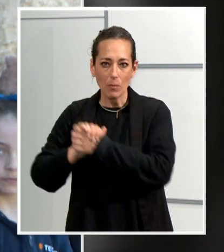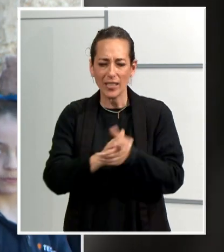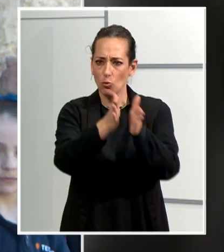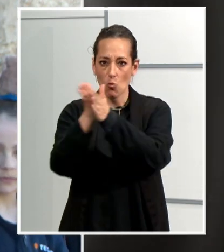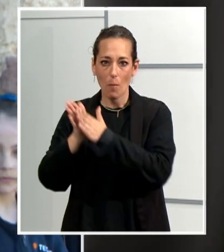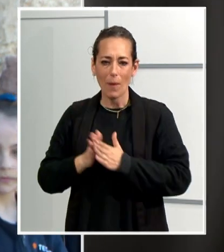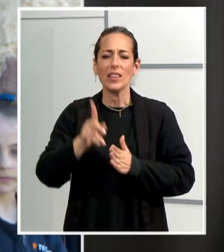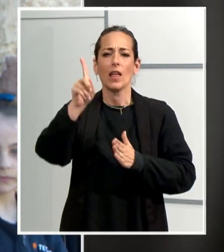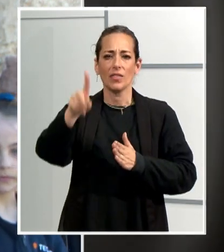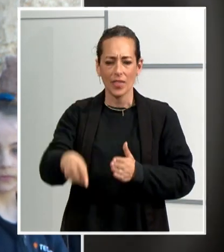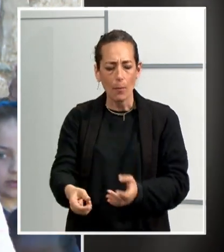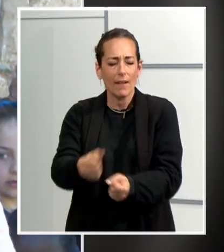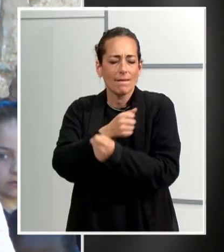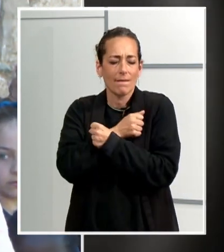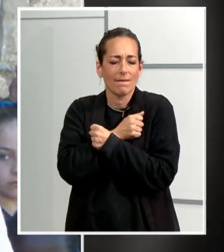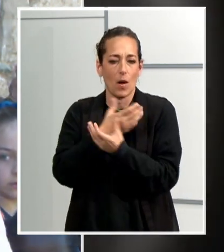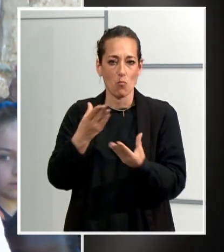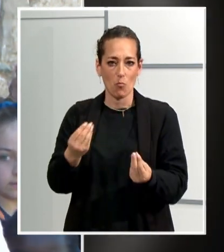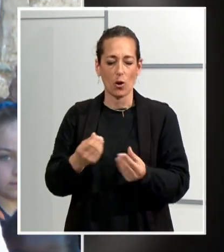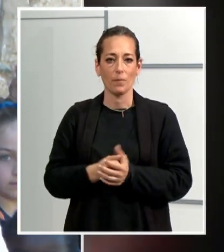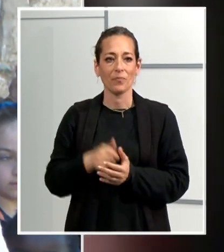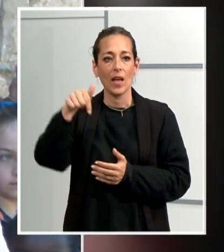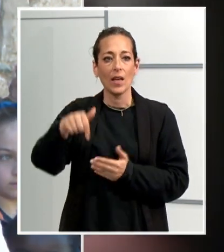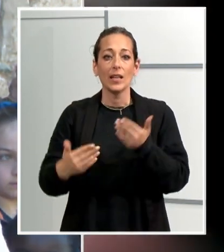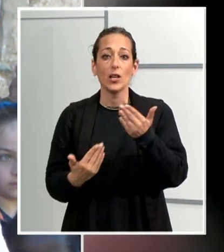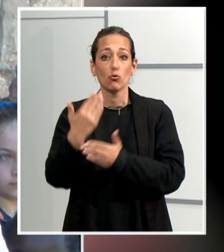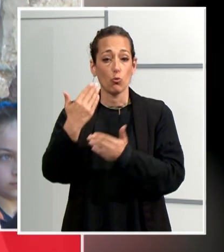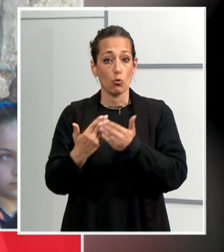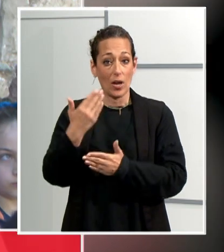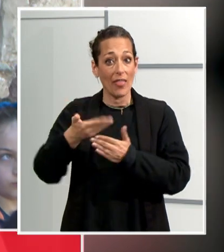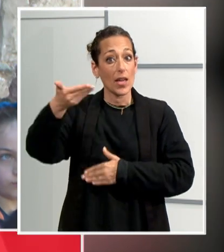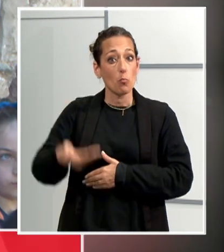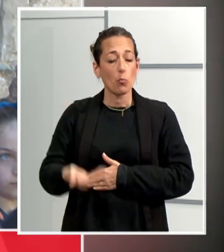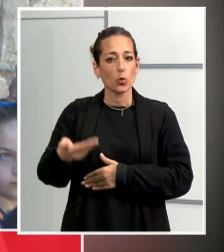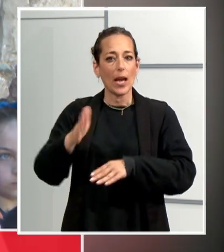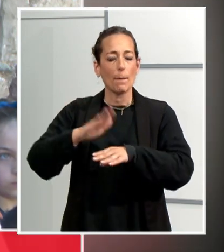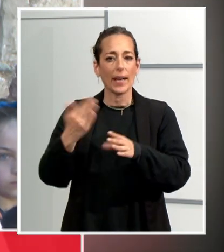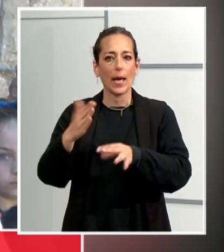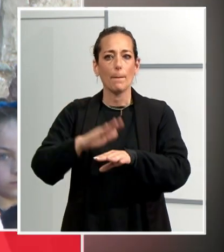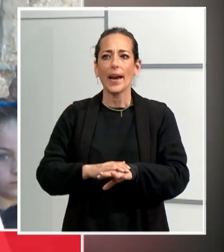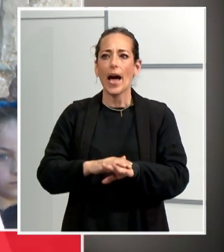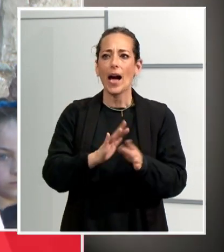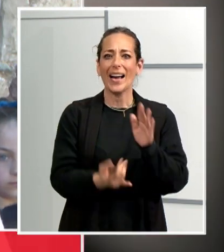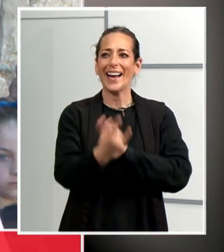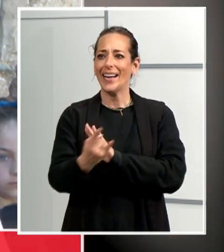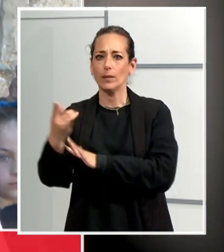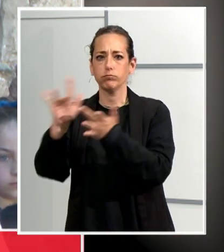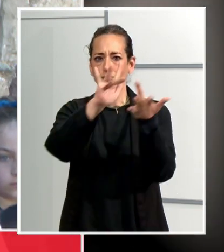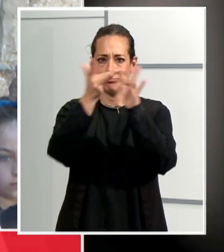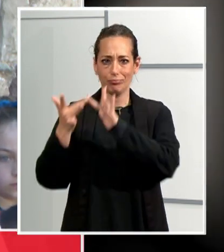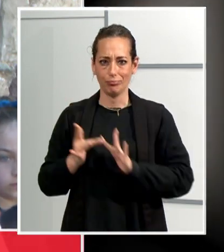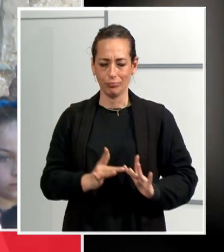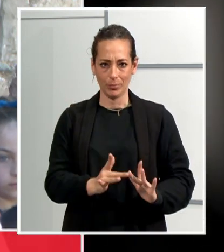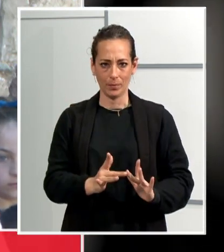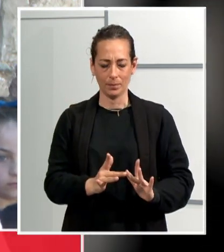se l'estimin moltíssim. Aquesta jornada juga un paper important en la creació de vincles entre la població més jove i el conjunt de la